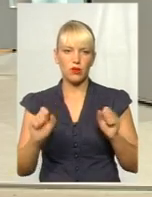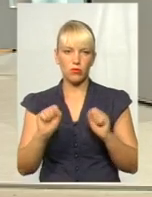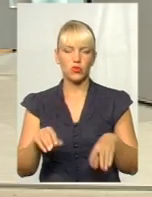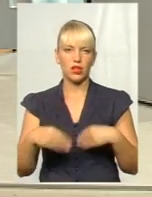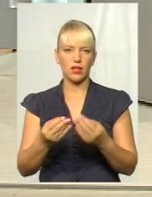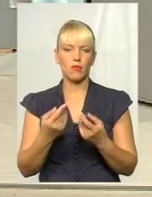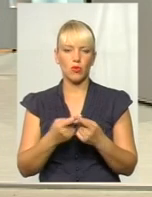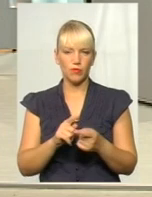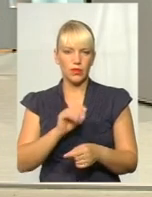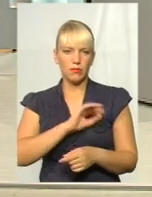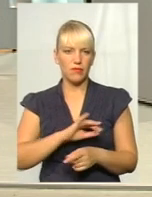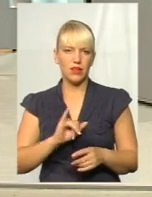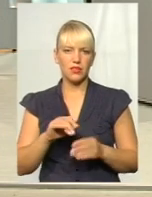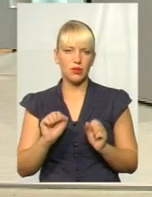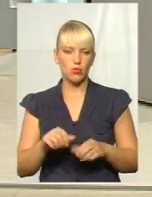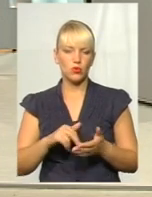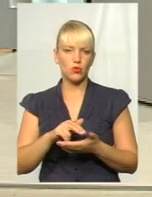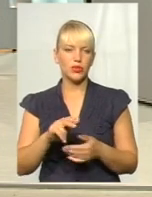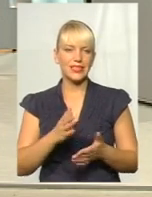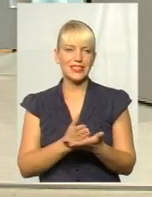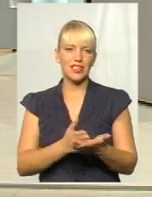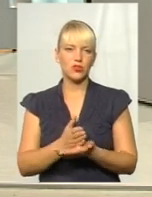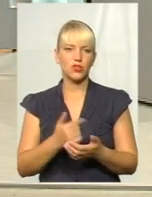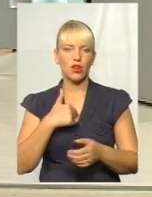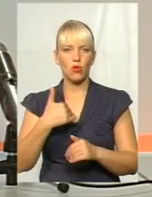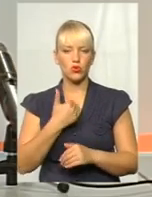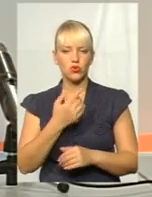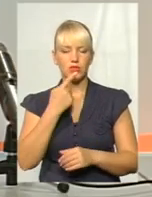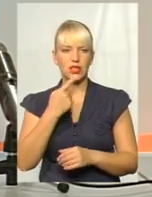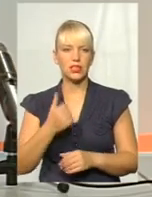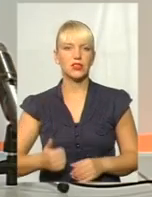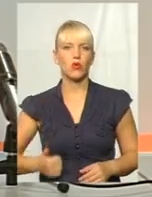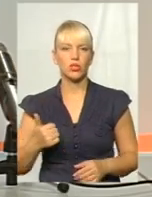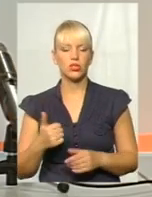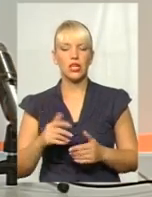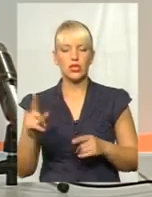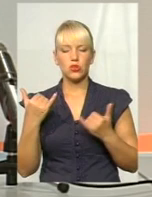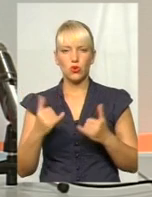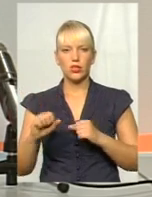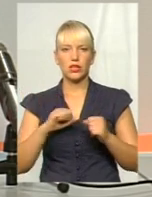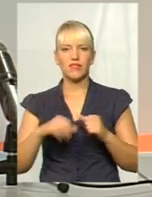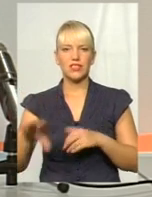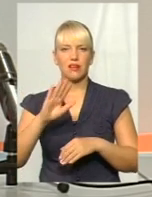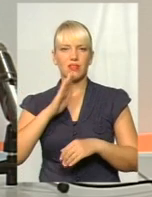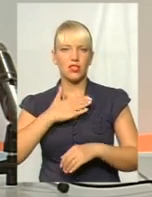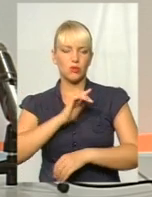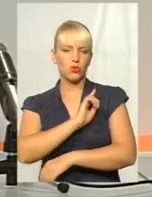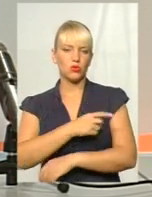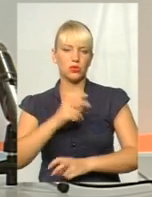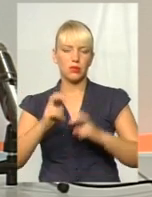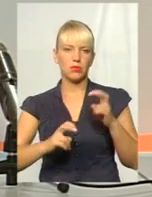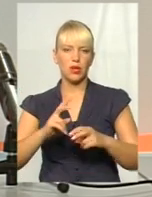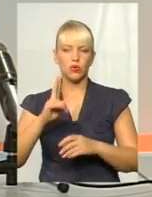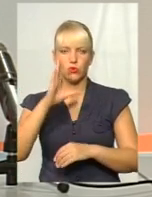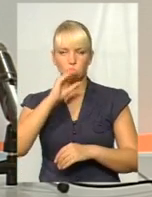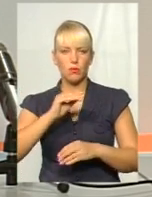йому преференцію, і він також може пройти стажування. І я хочу згодістю сказати, що сьогодні керівники всіх наших потужних підприємств, або успішні